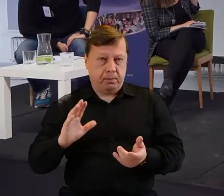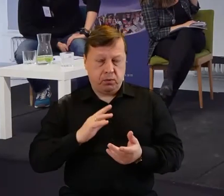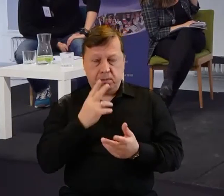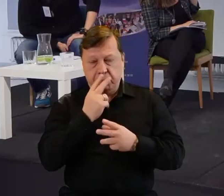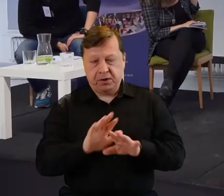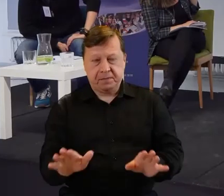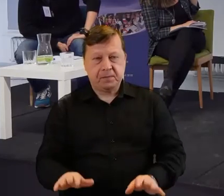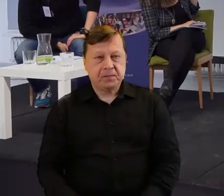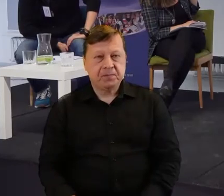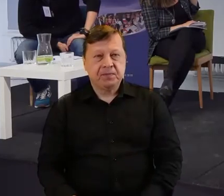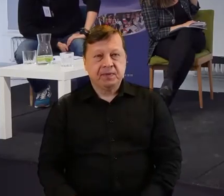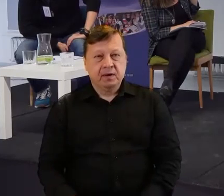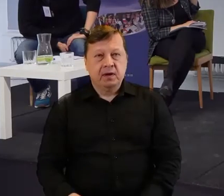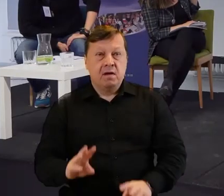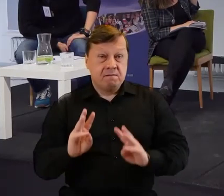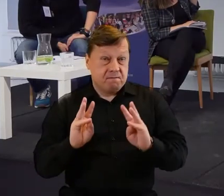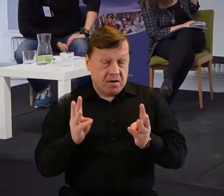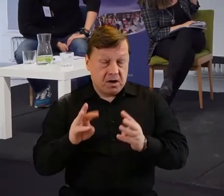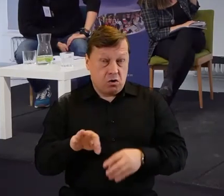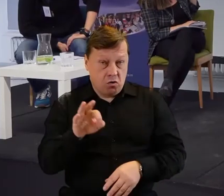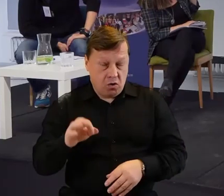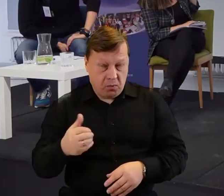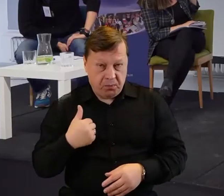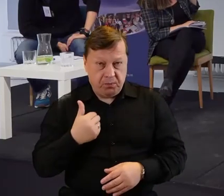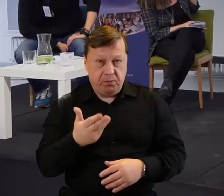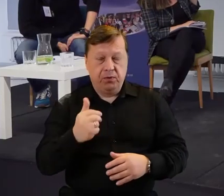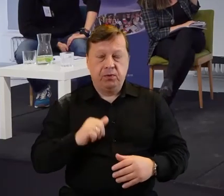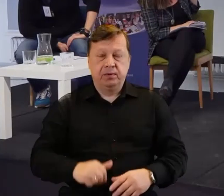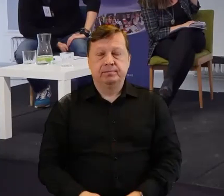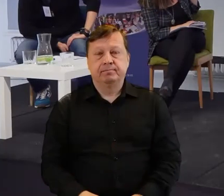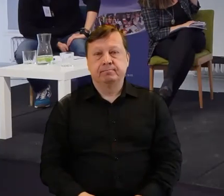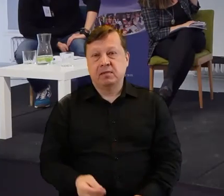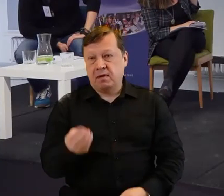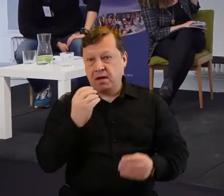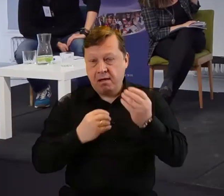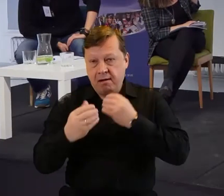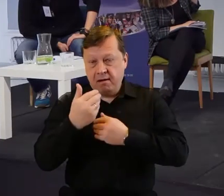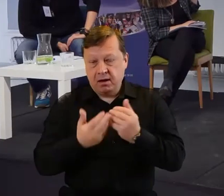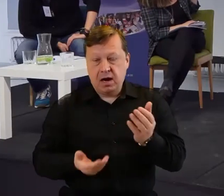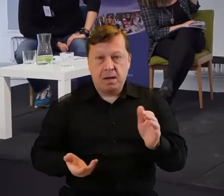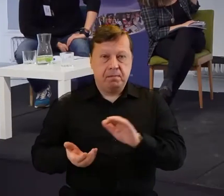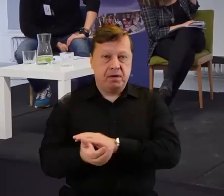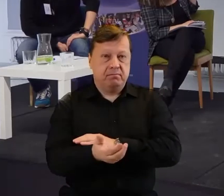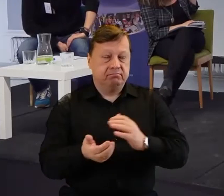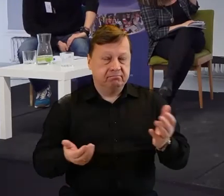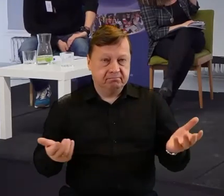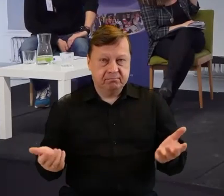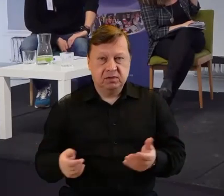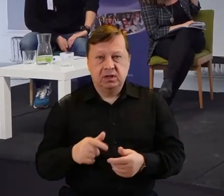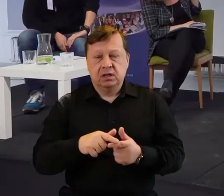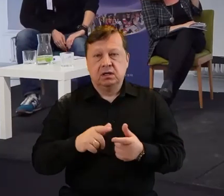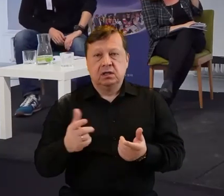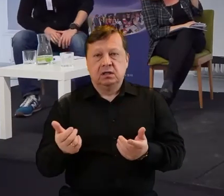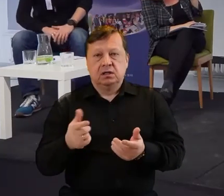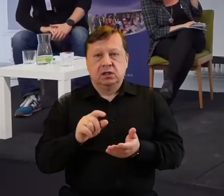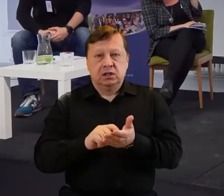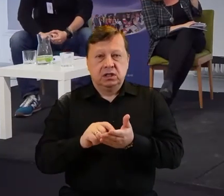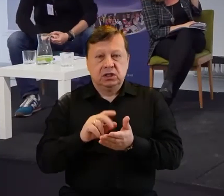Prowadziliśmy takie warsztaty kulinarne, kosiliśmy, piekliśmy chleb, mieliśmy w żarnach.